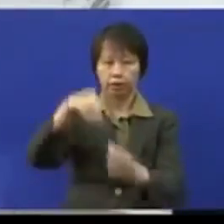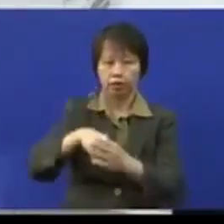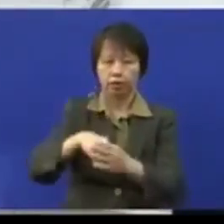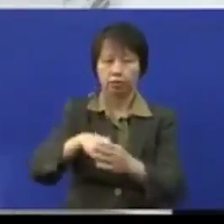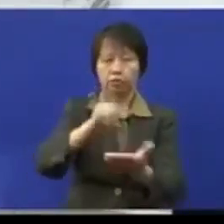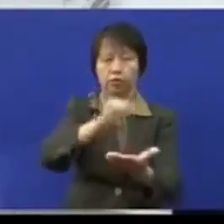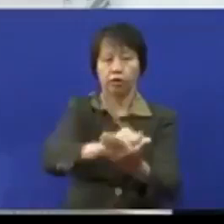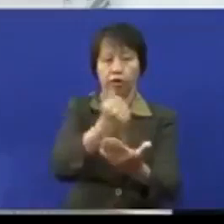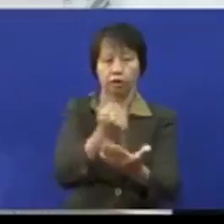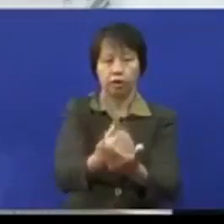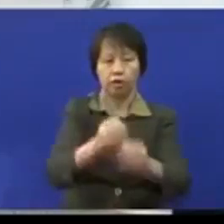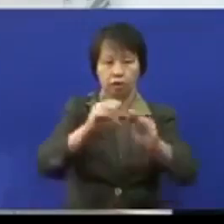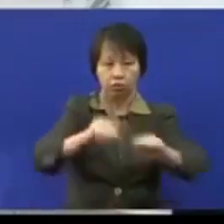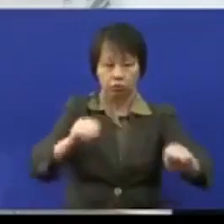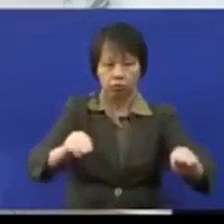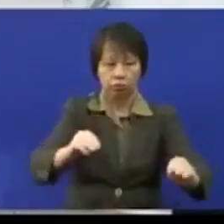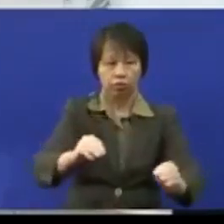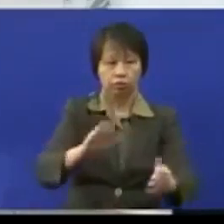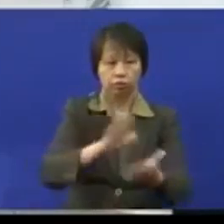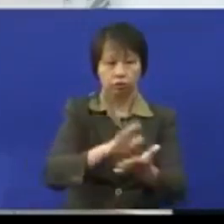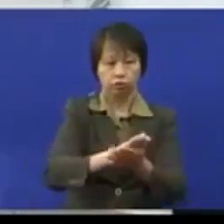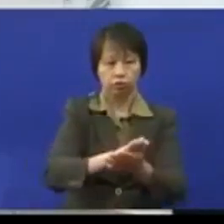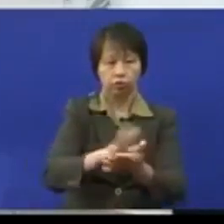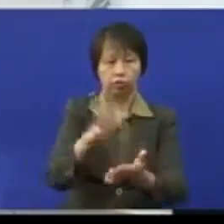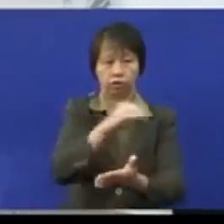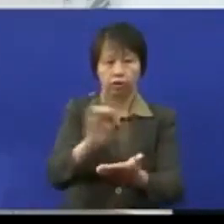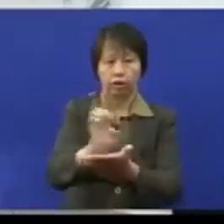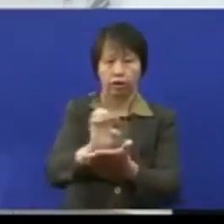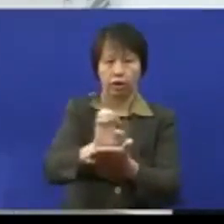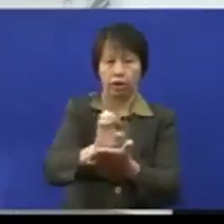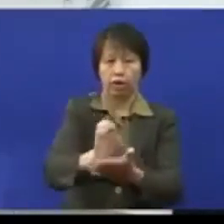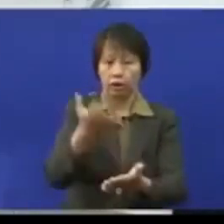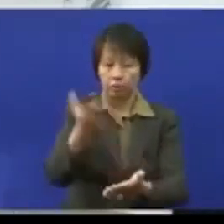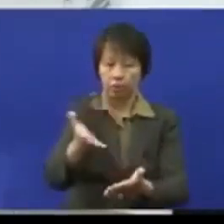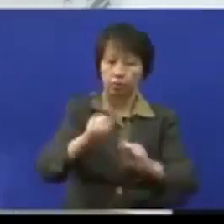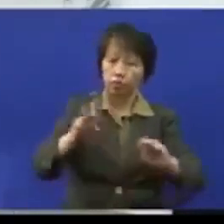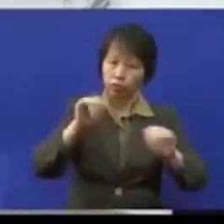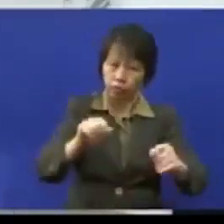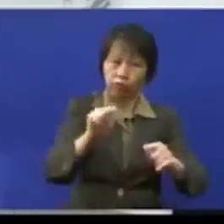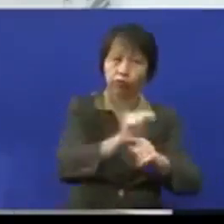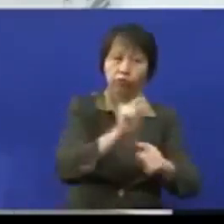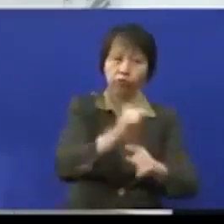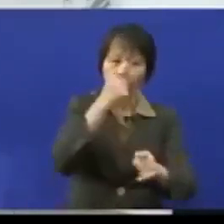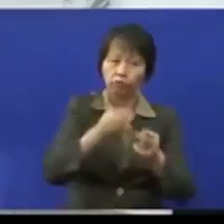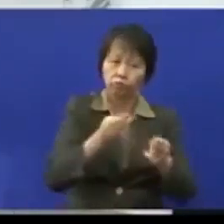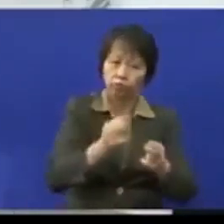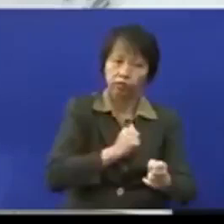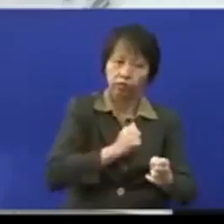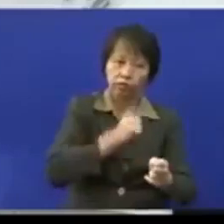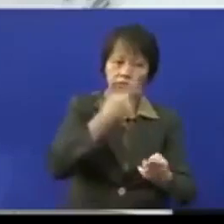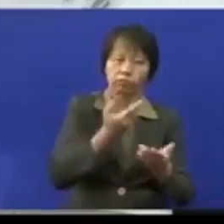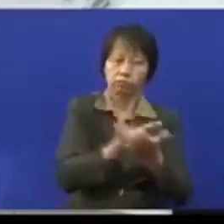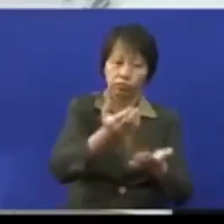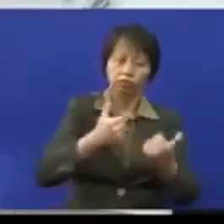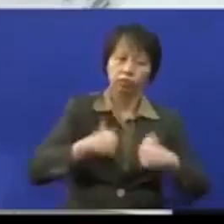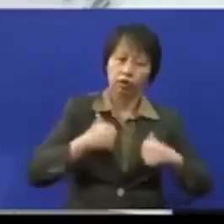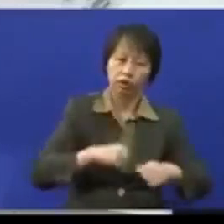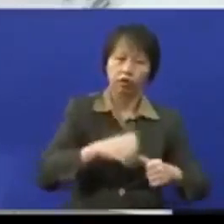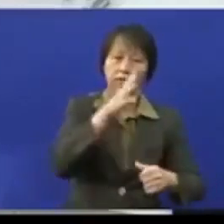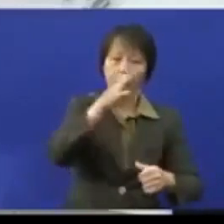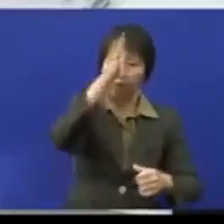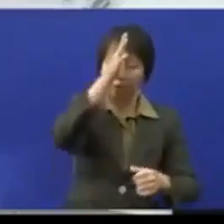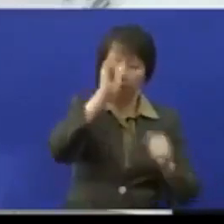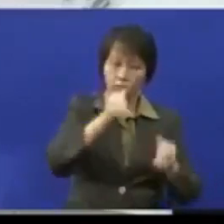akaun pelajar-pelajar berkenaan yang mana allowance ini mereka boleh gunakan untuk pengurusan diri beli pakaian ibu bapak boleh